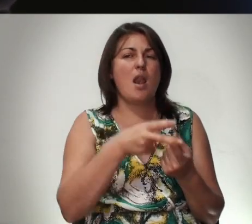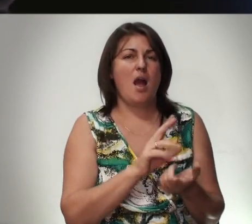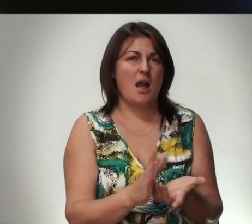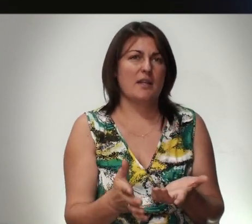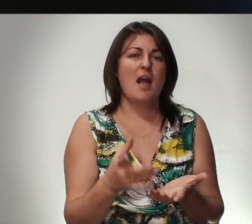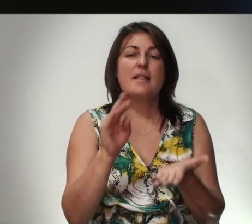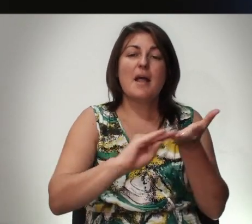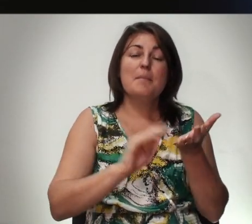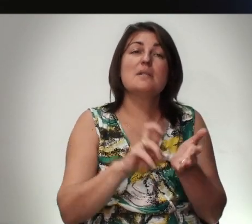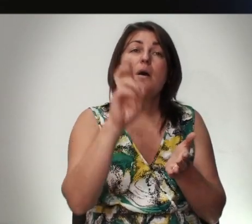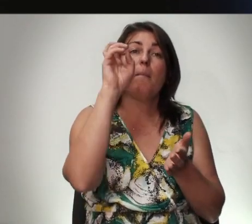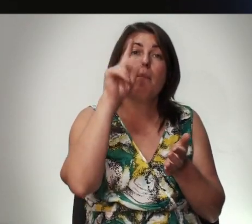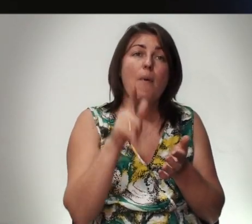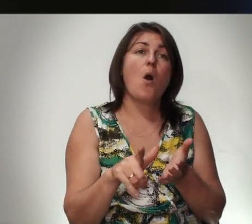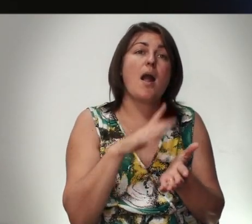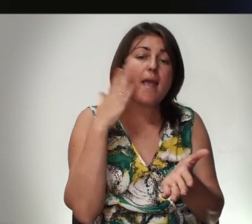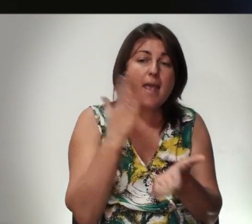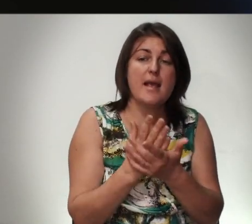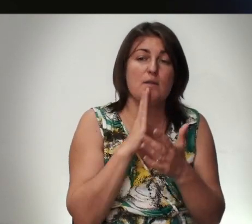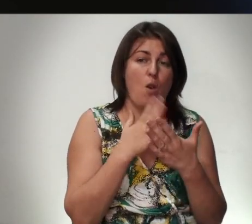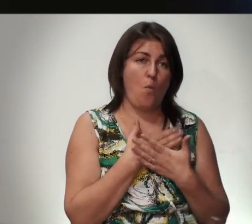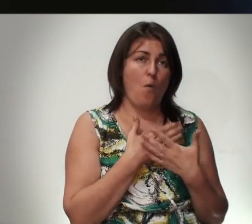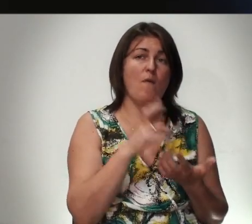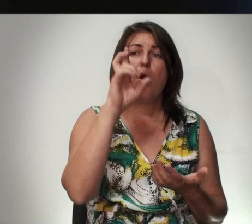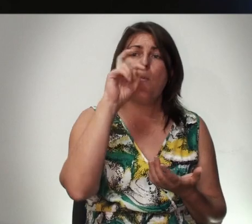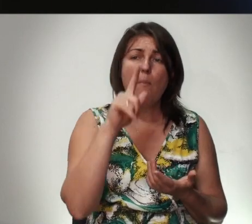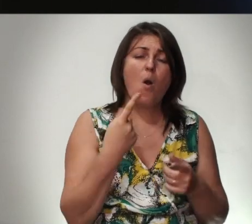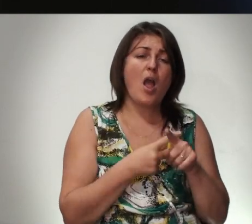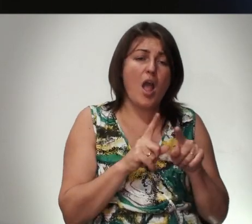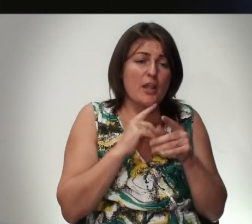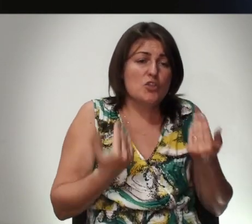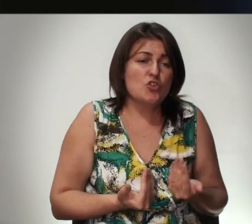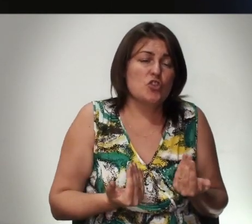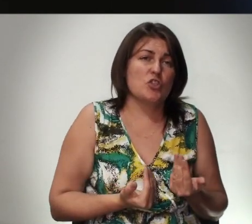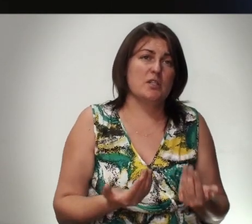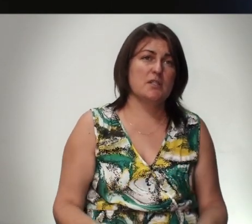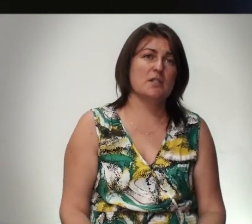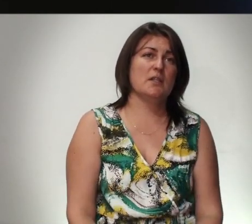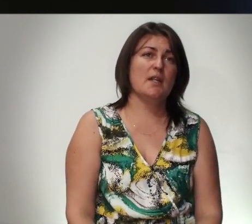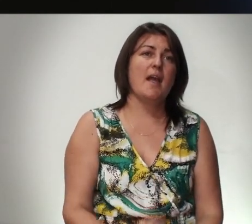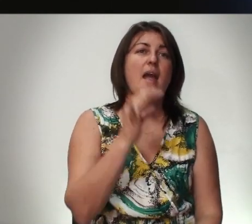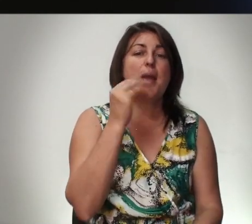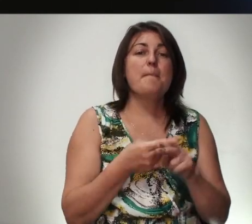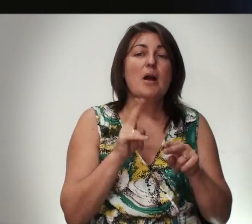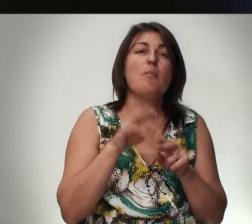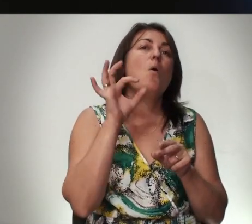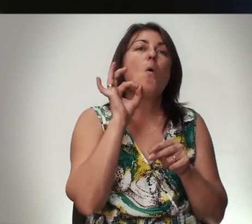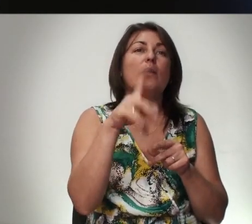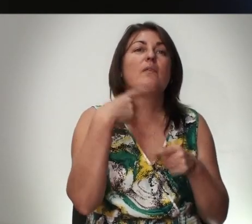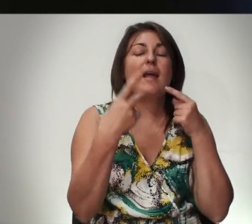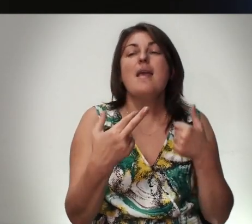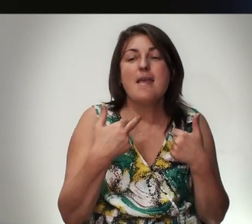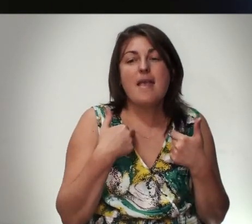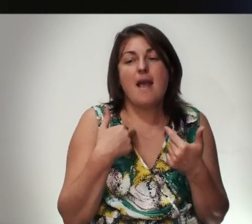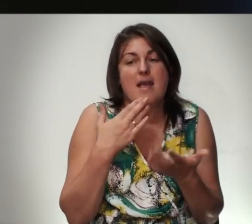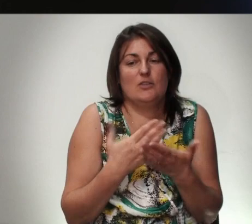Написано Бог Есть Любовь Бог Это Жизнь И Поэтому Он Говорит Я